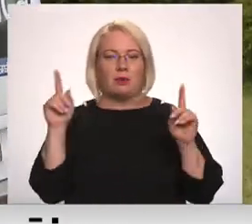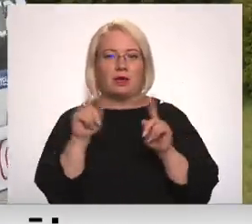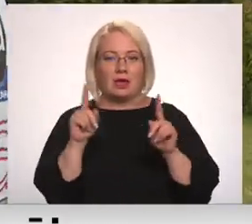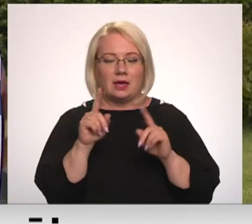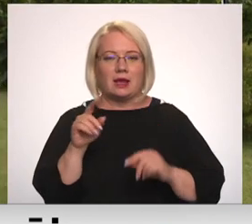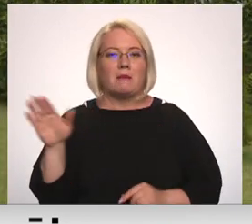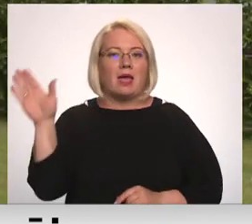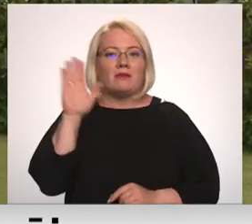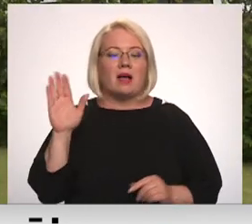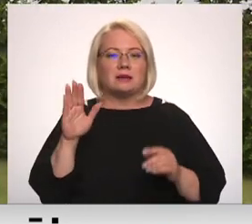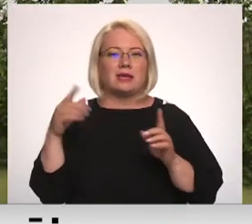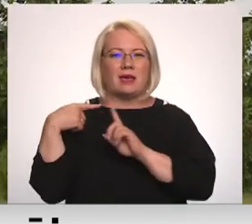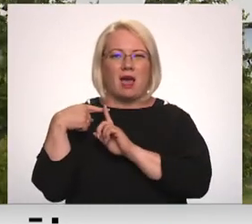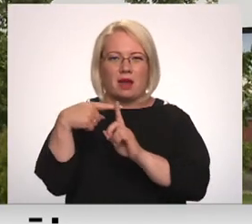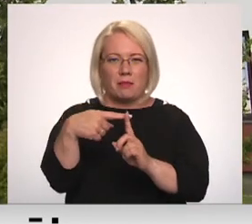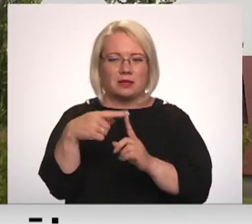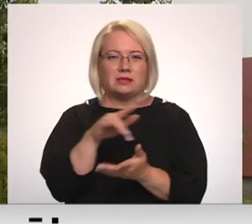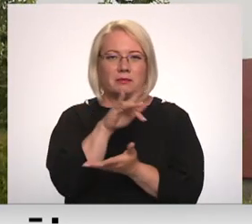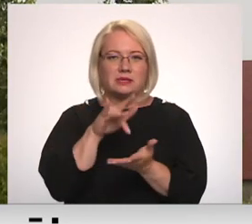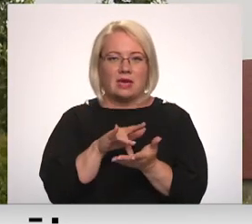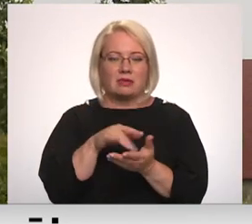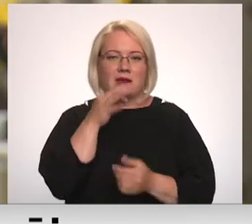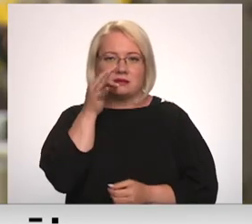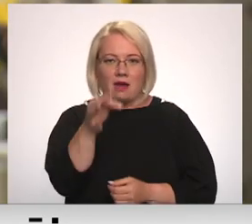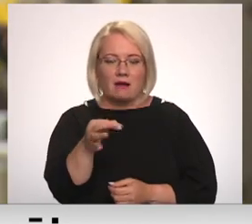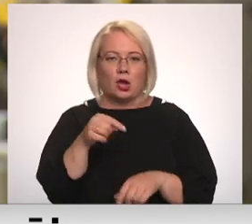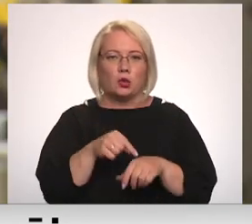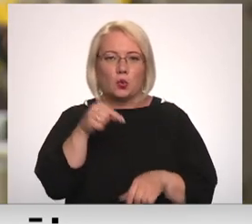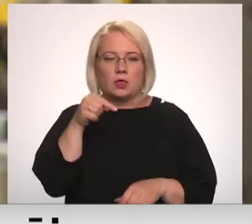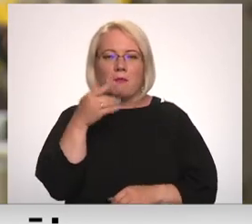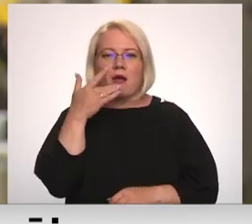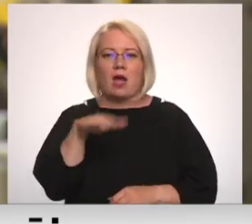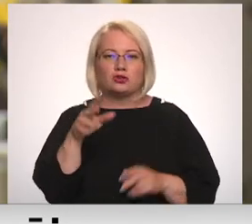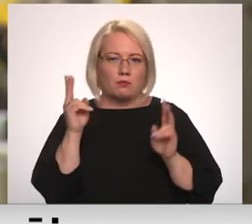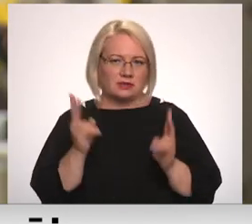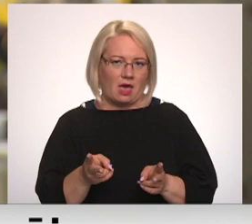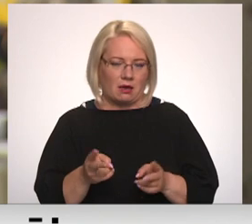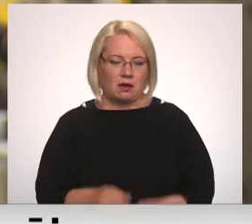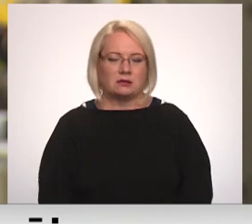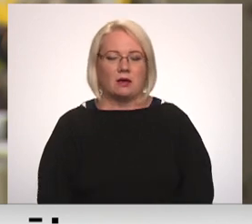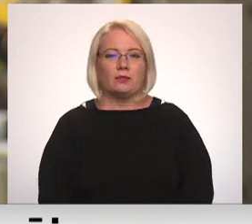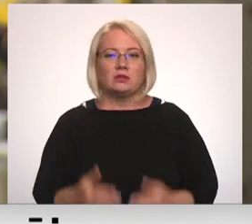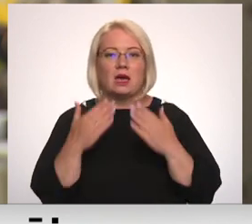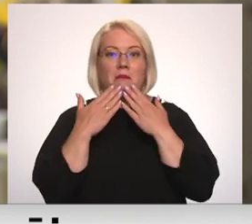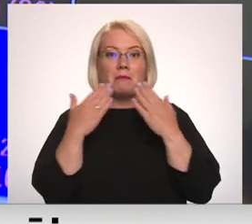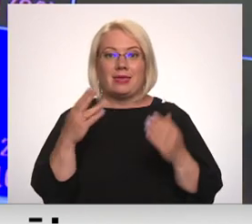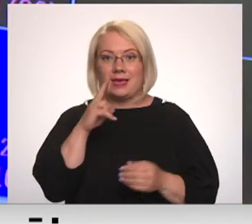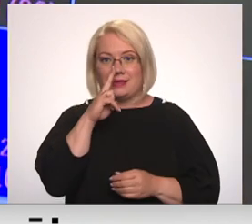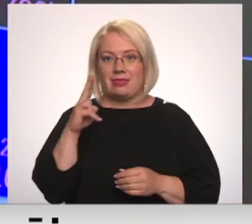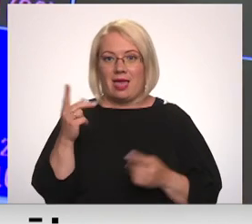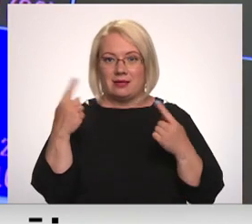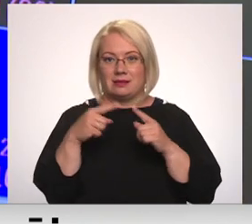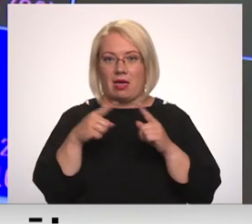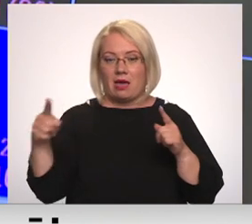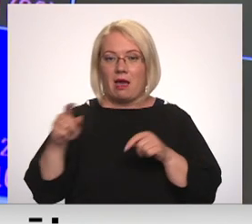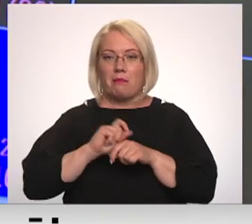valstī lielākajā neatliekamās palīdzības centrā apstiprina, ka jau jūtamas karstuma sekas. Burtiski pēdējais nedēļas laikā ir pieaudzis gan